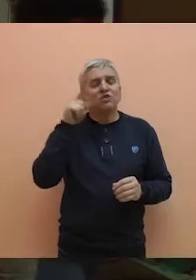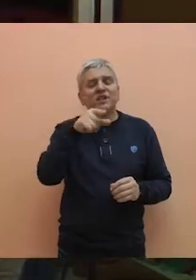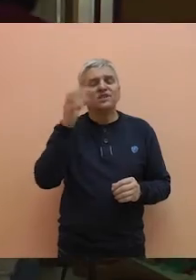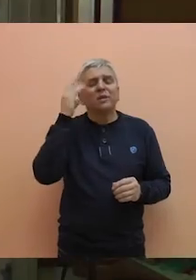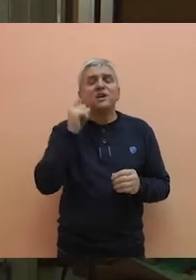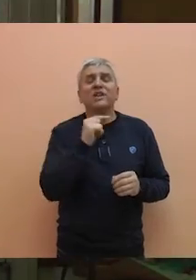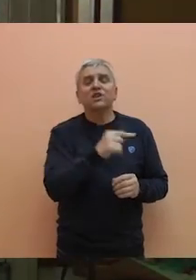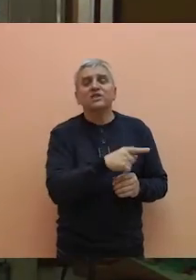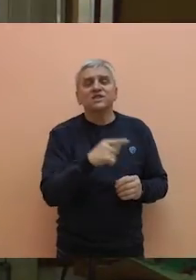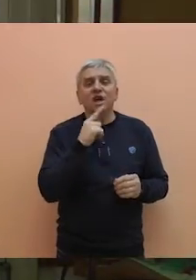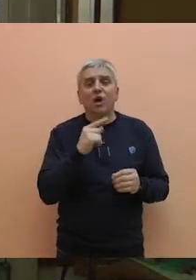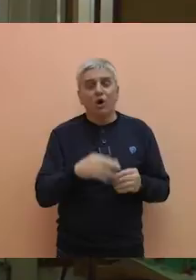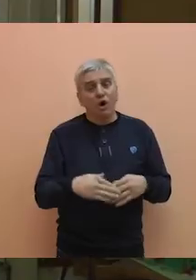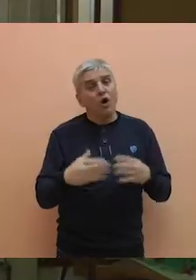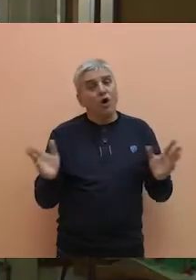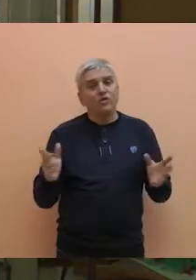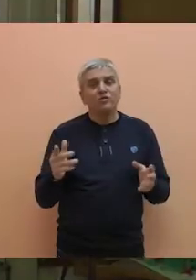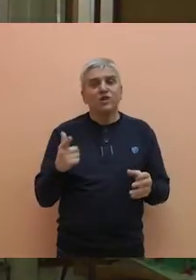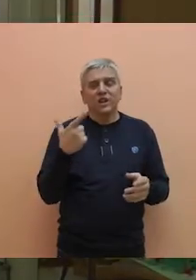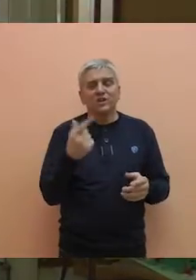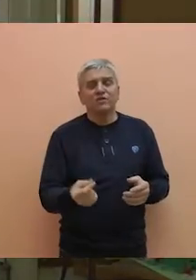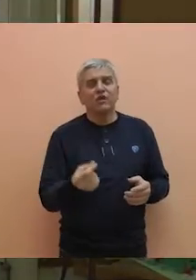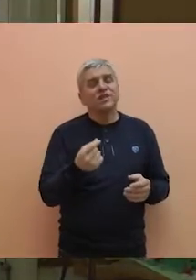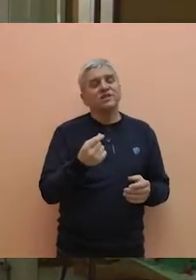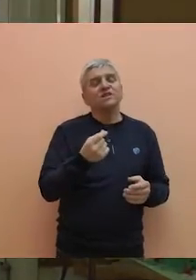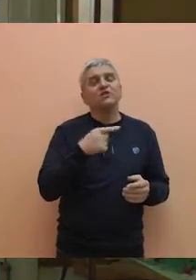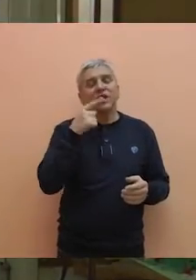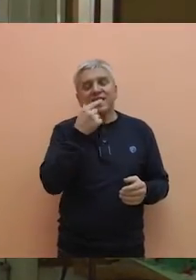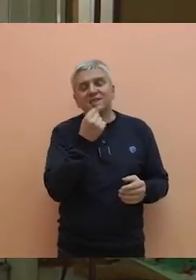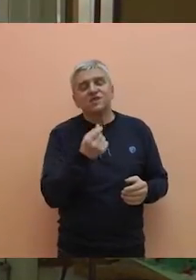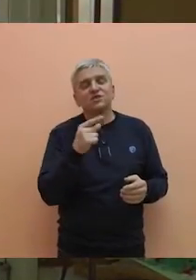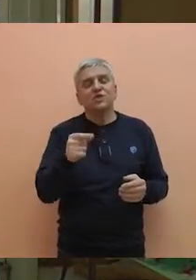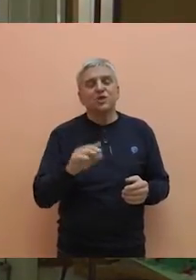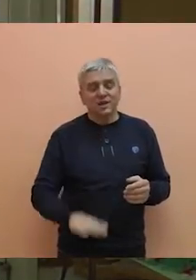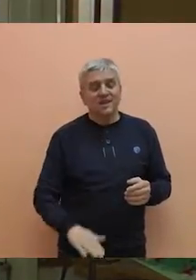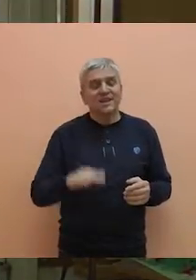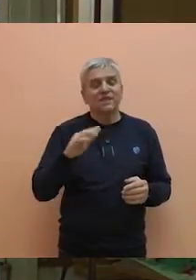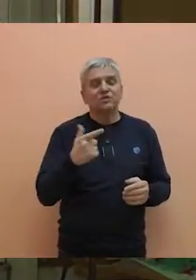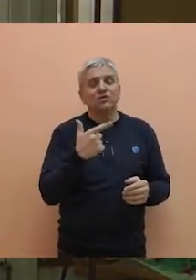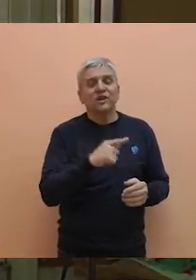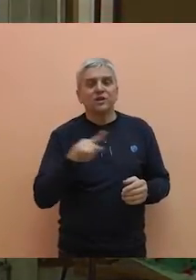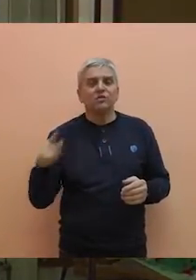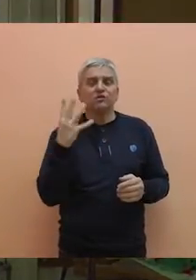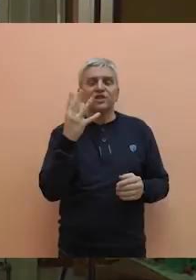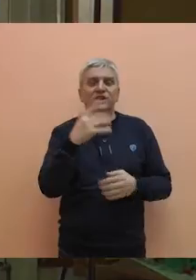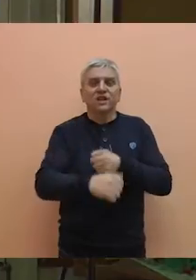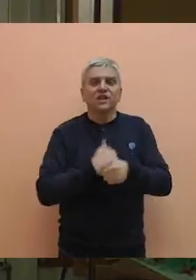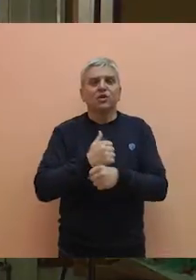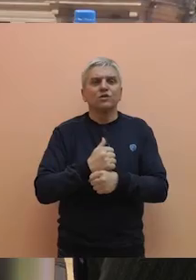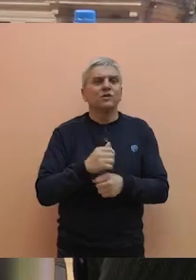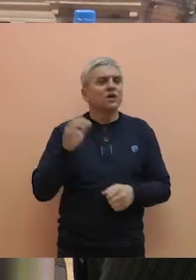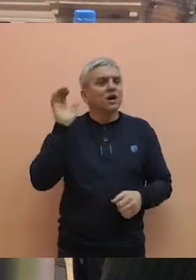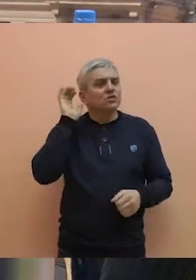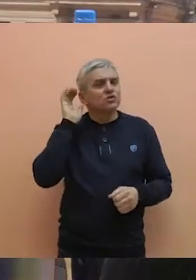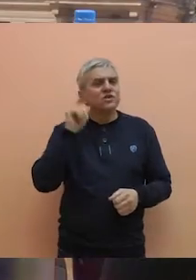Bačkom Petrovom selu otvori dvojezične grupe celodendog boravka i to za uzrast dece od 2 do 4 godine.